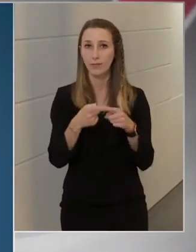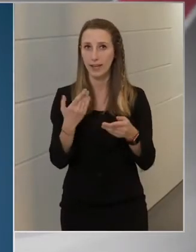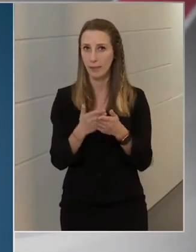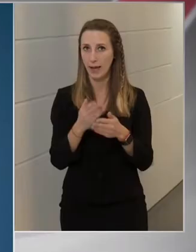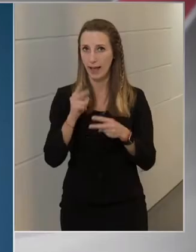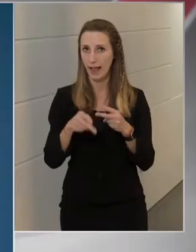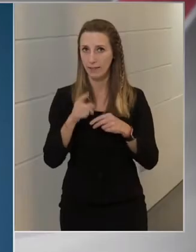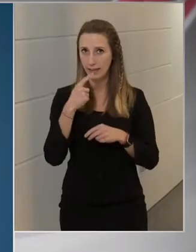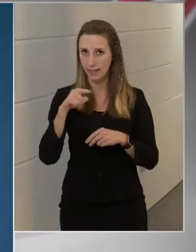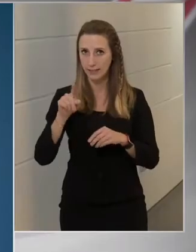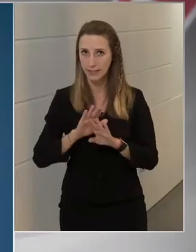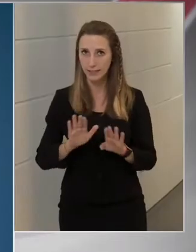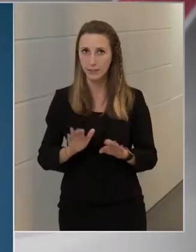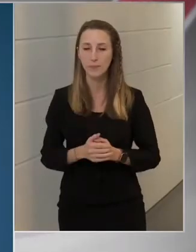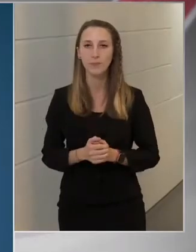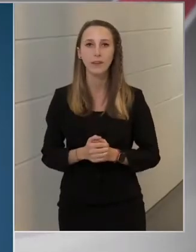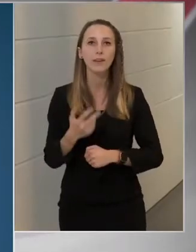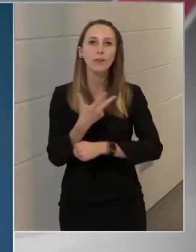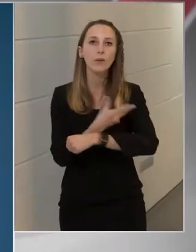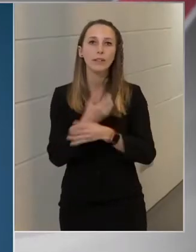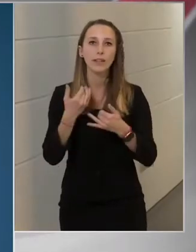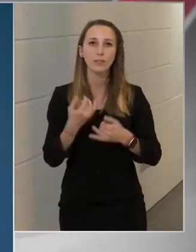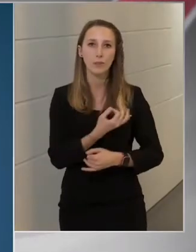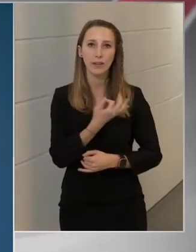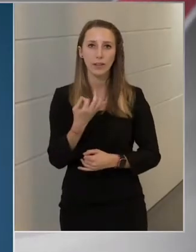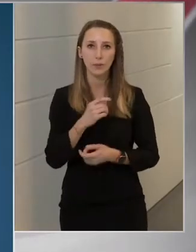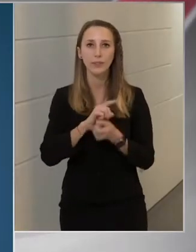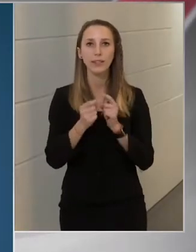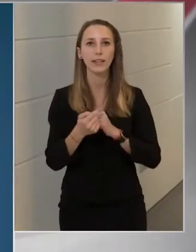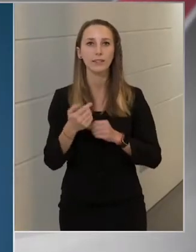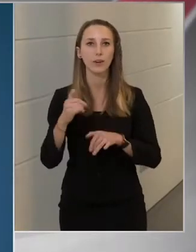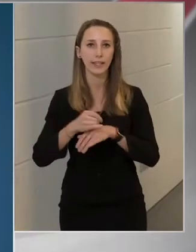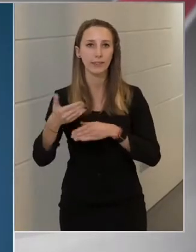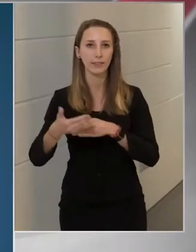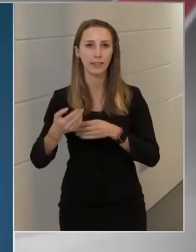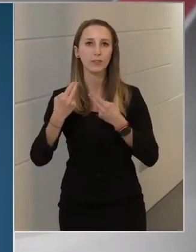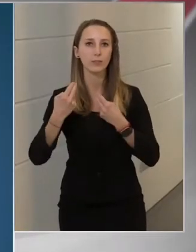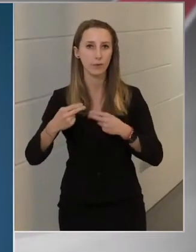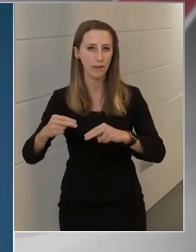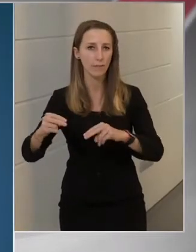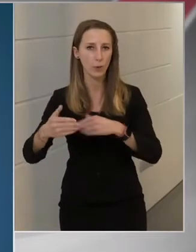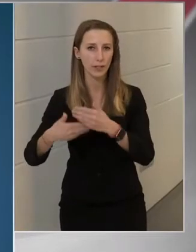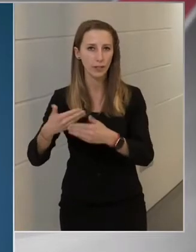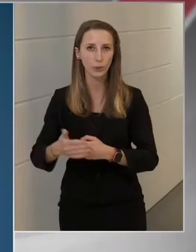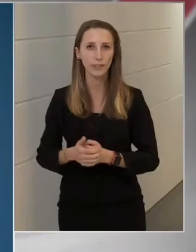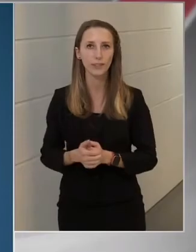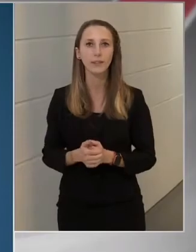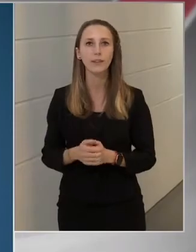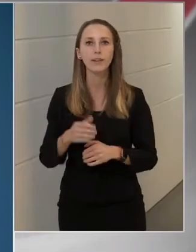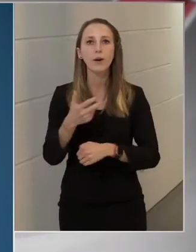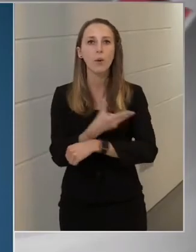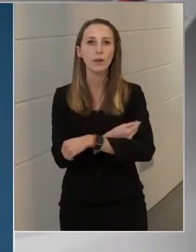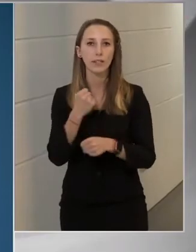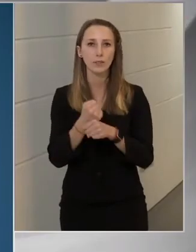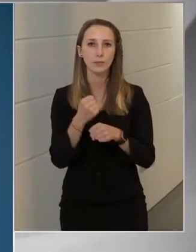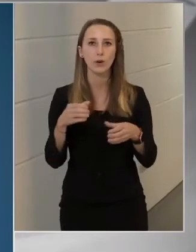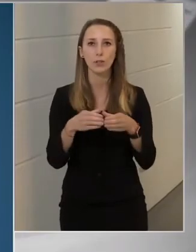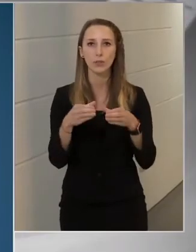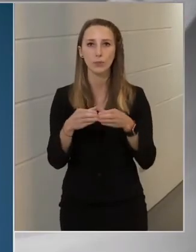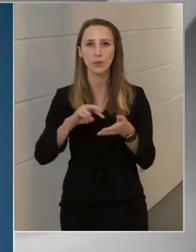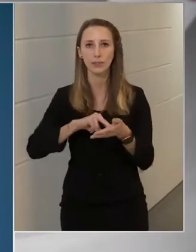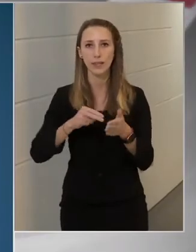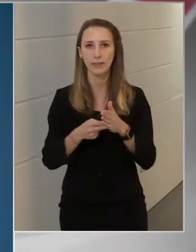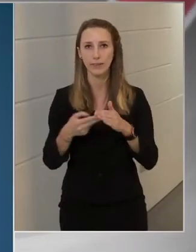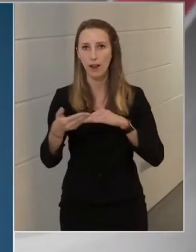elvégezték. Az oltás a mai napon, illetve a hétvégén is tovább fog folytatódni, és az oltási munkacsoport tervei